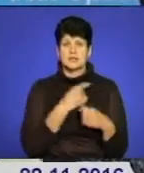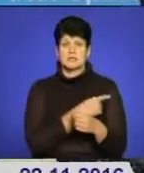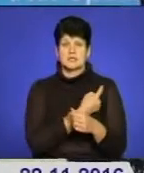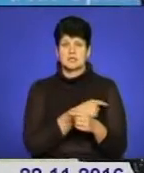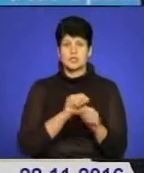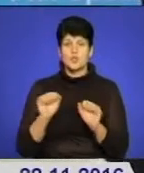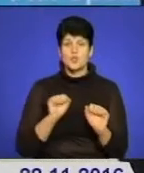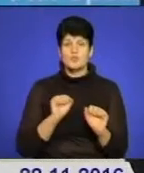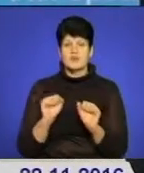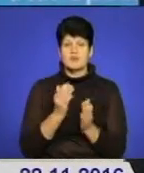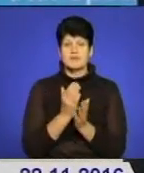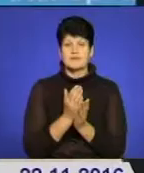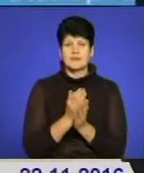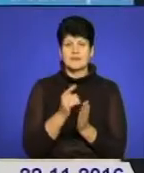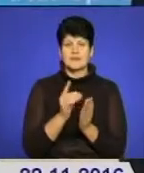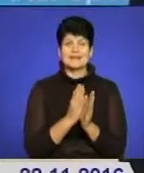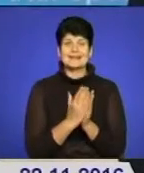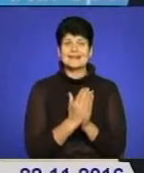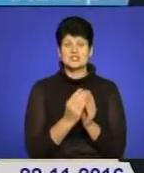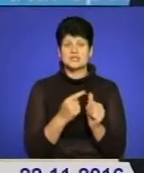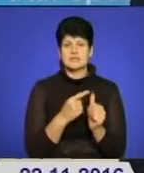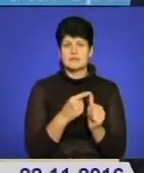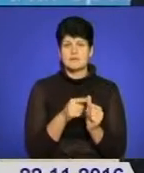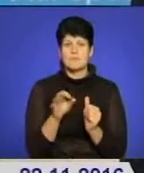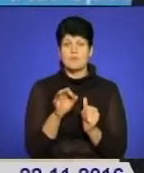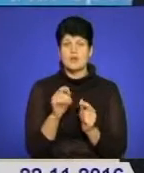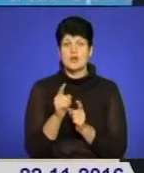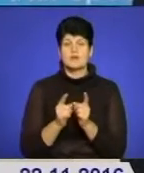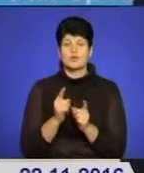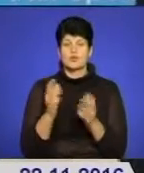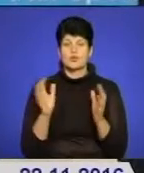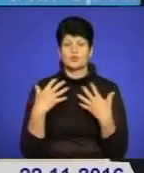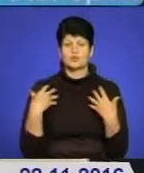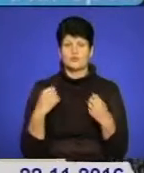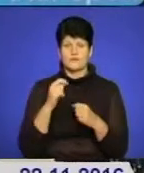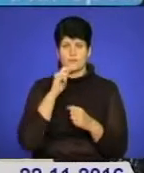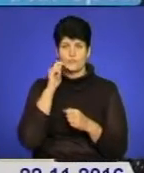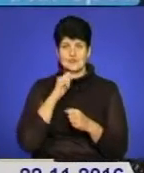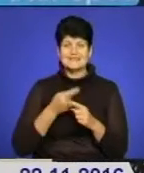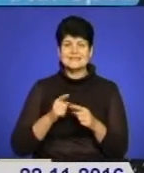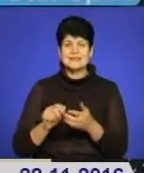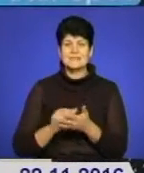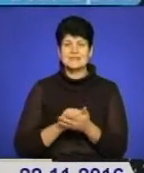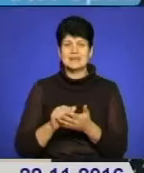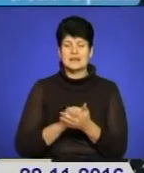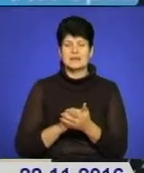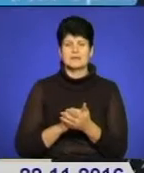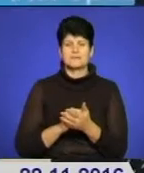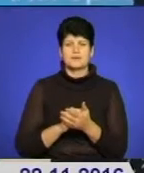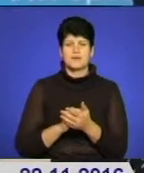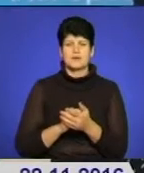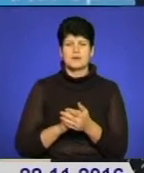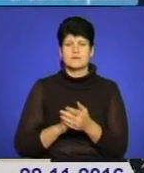є така книжечка, називається про реформу охорони здоров'я України, це матеріали парламентських слухань,